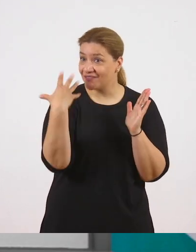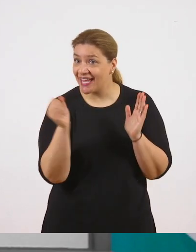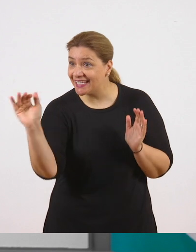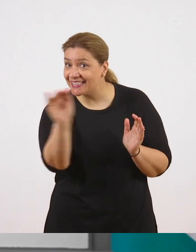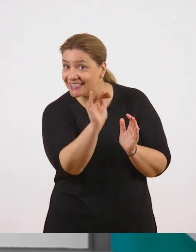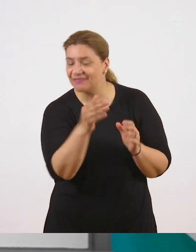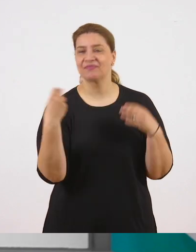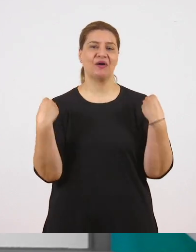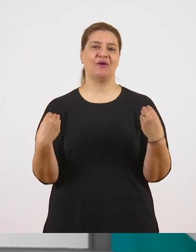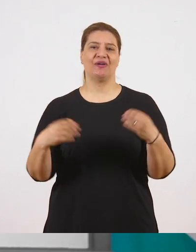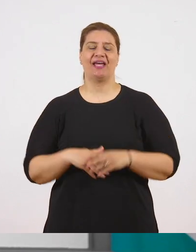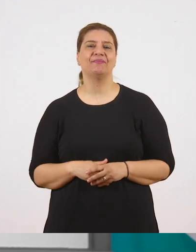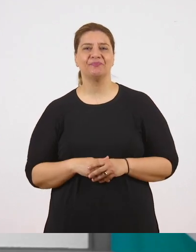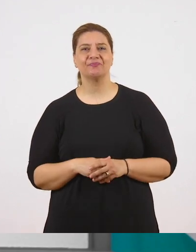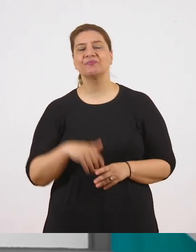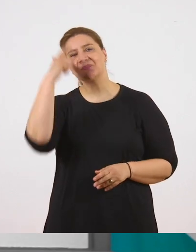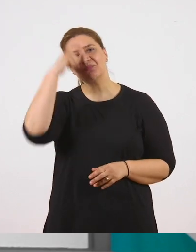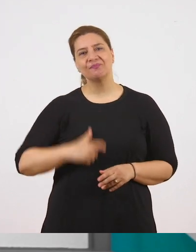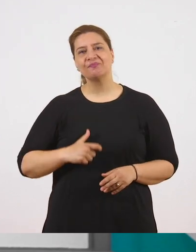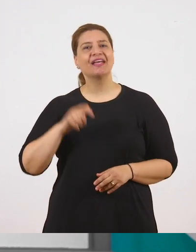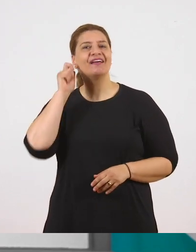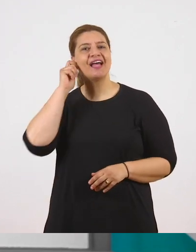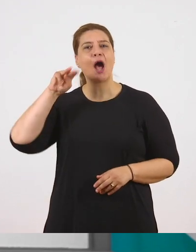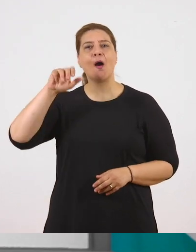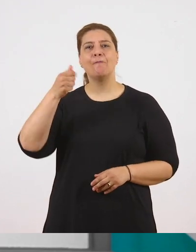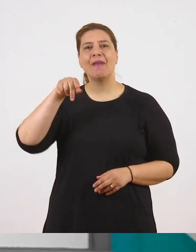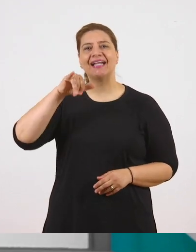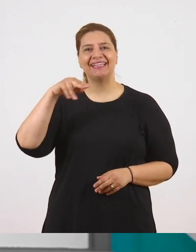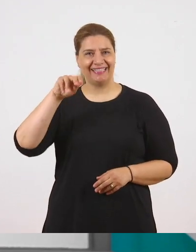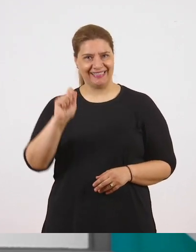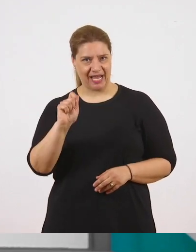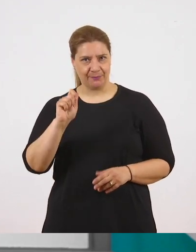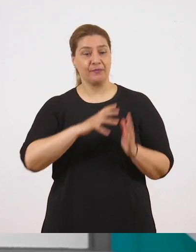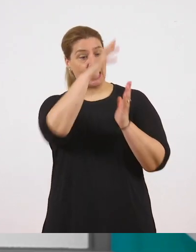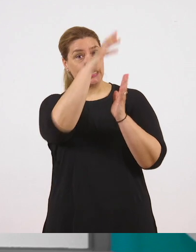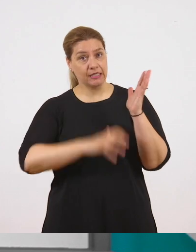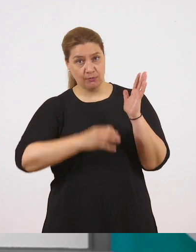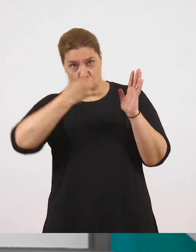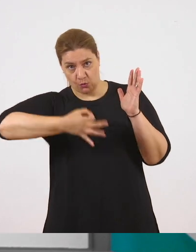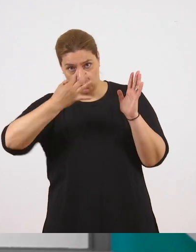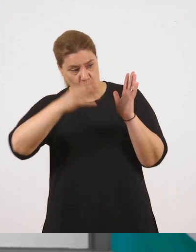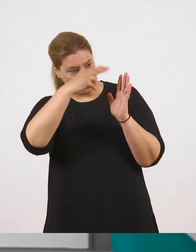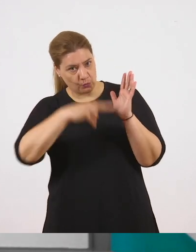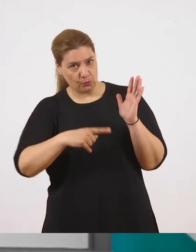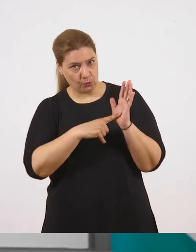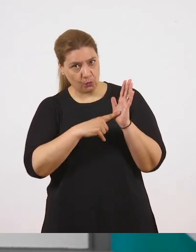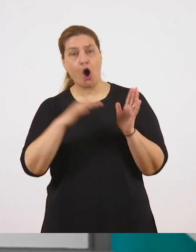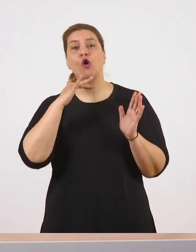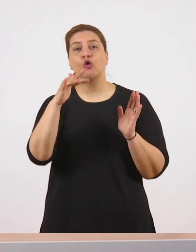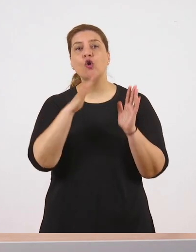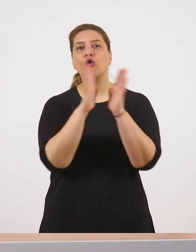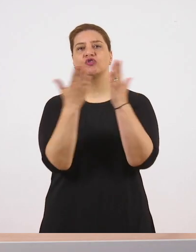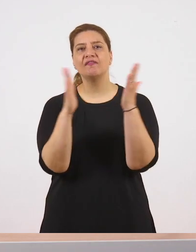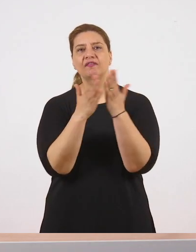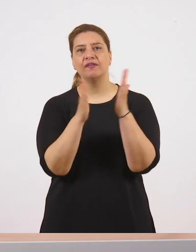Ωραία! Ονομάζομαι Ματίνα Ντούσκου και θα ξεκινήσω διαβάζοντάς σας ένα κείμενο από το βιβλίο της Γλώσσας της Έκτης Δημοτικού.